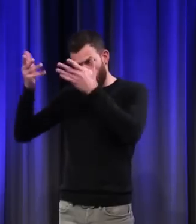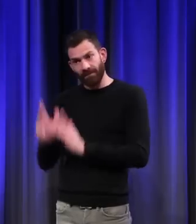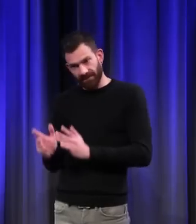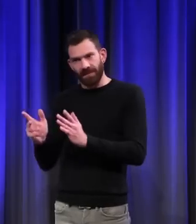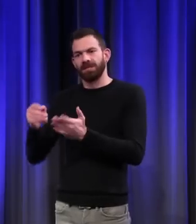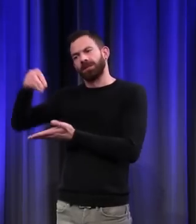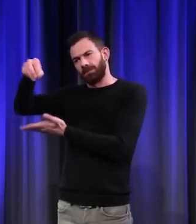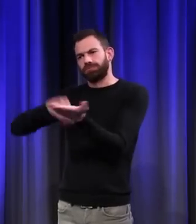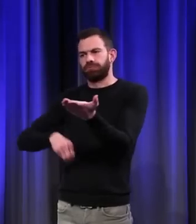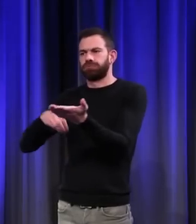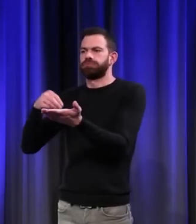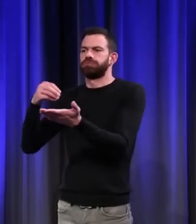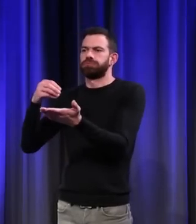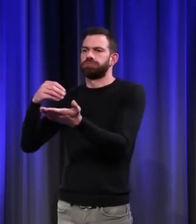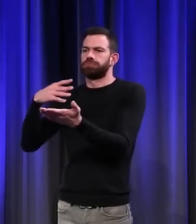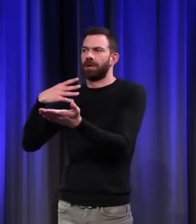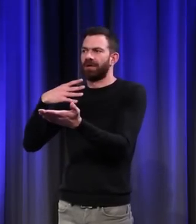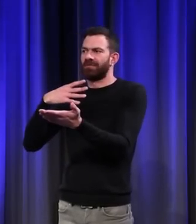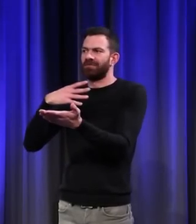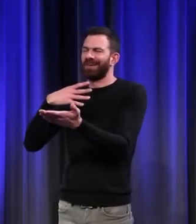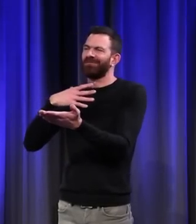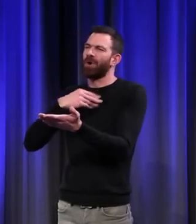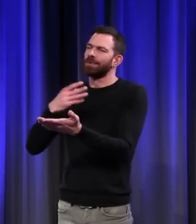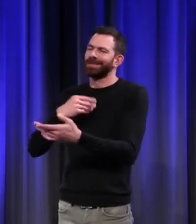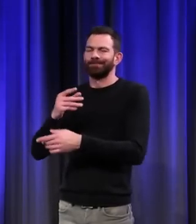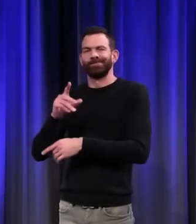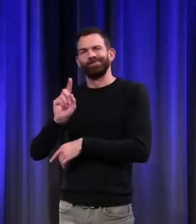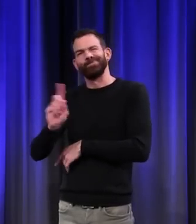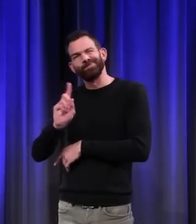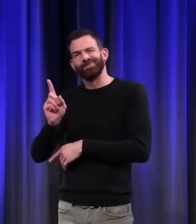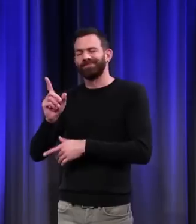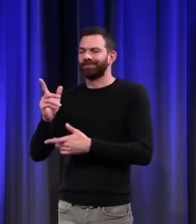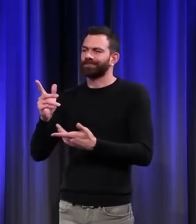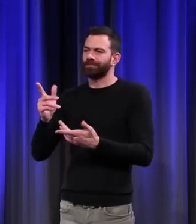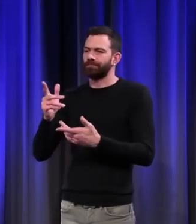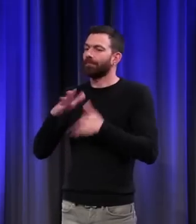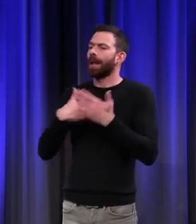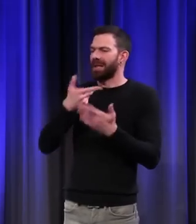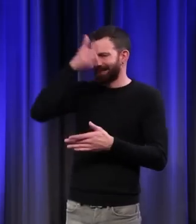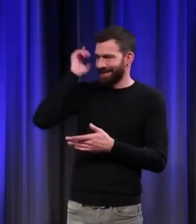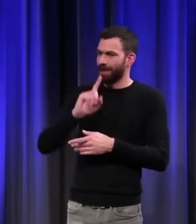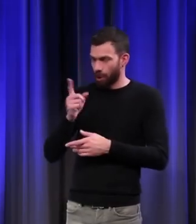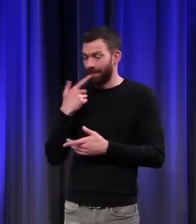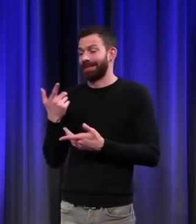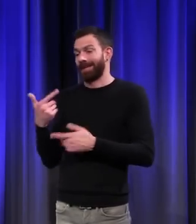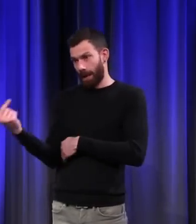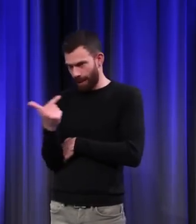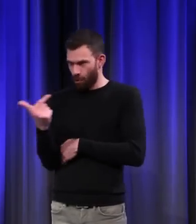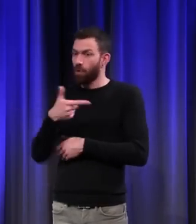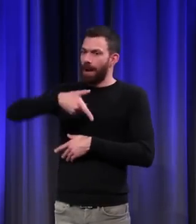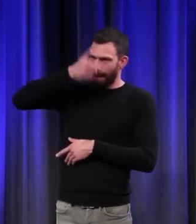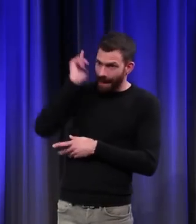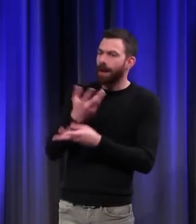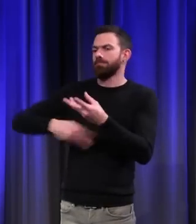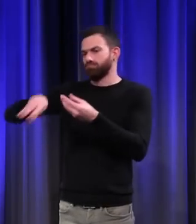soient écrits non pas en français au lieu du latin, mais à la fois en latin et